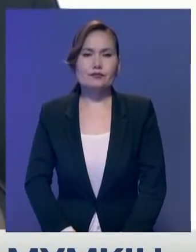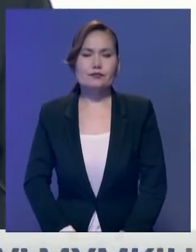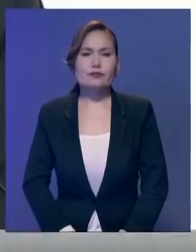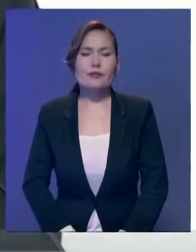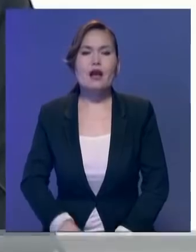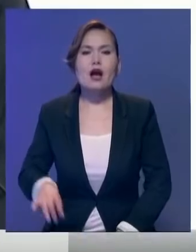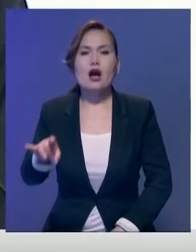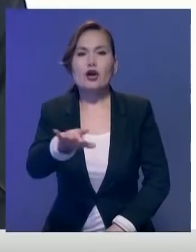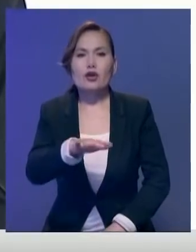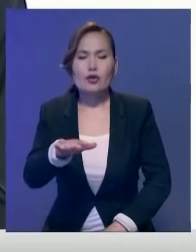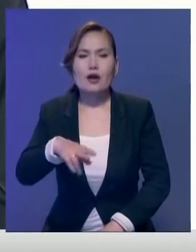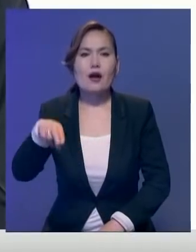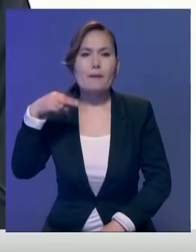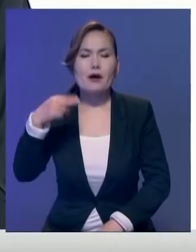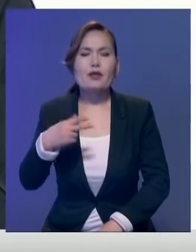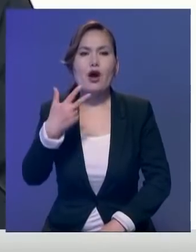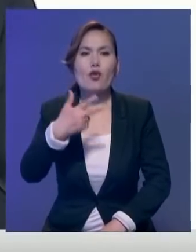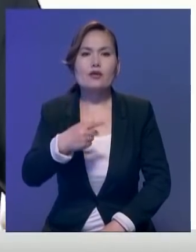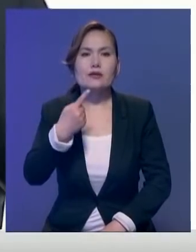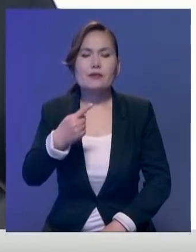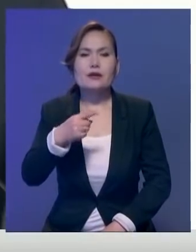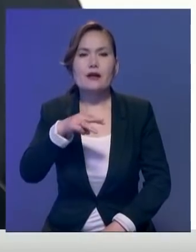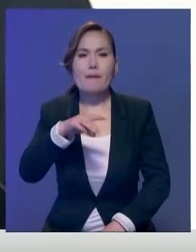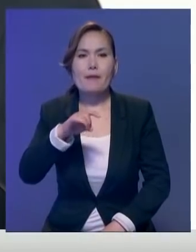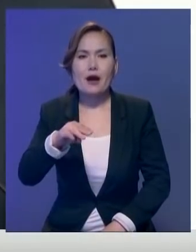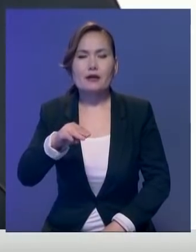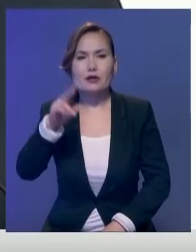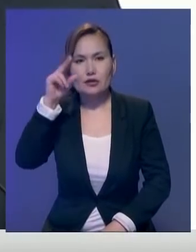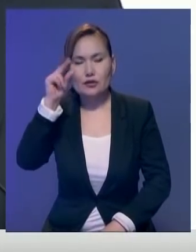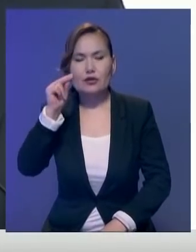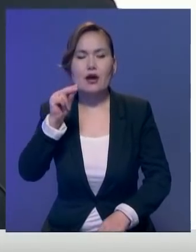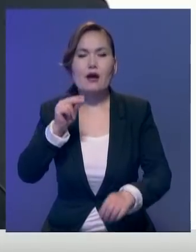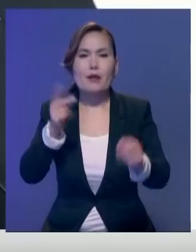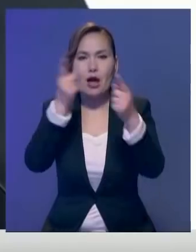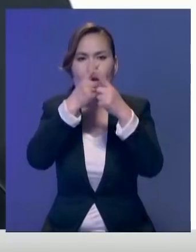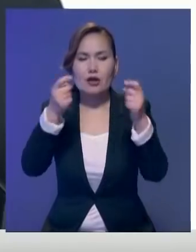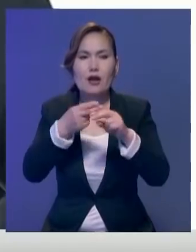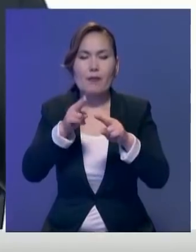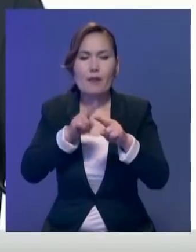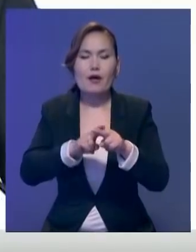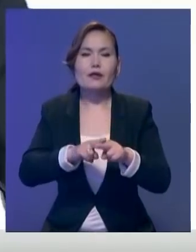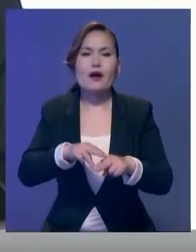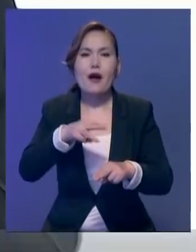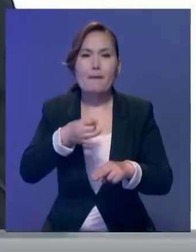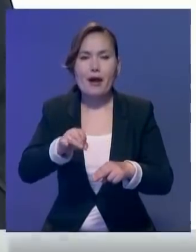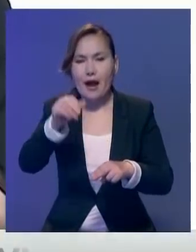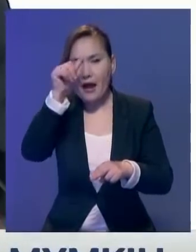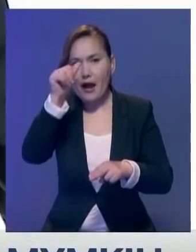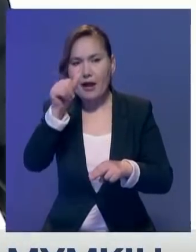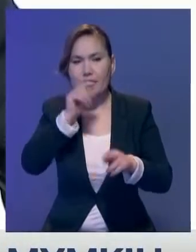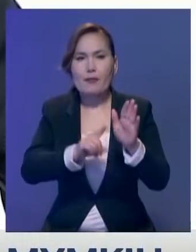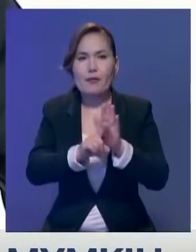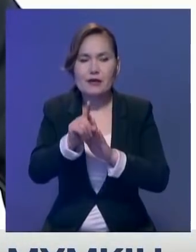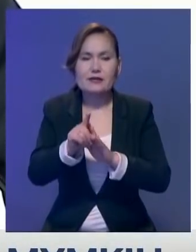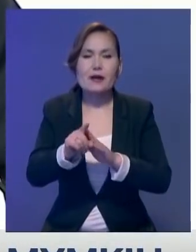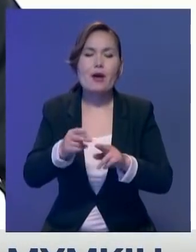Республика президенті 31-ші науырыс күні өзінде үнді айтқандай карантиннің женгілдіу мамырдың ортасынан басталады. Алайда епейді